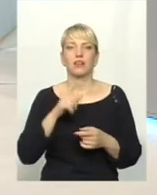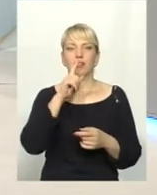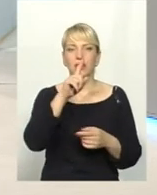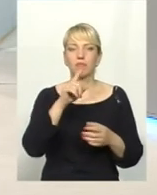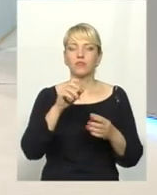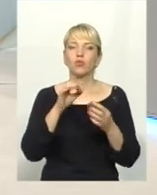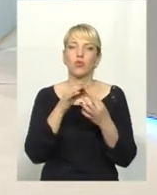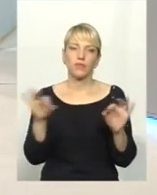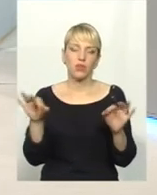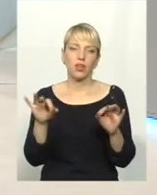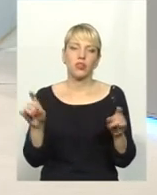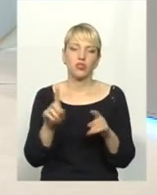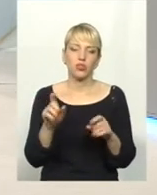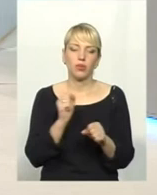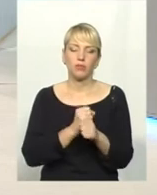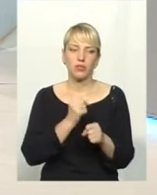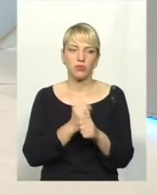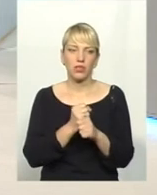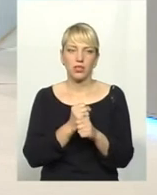працювати довгими пініцилінами,